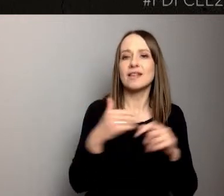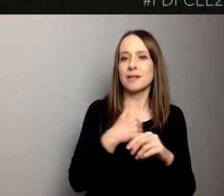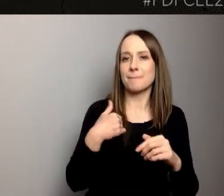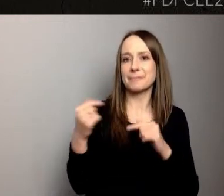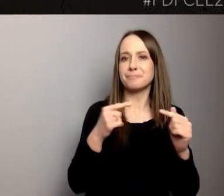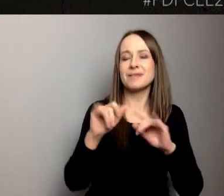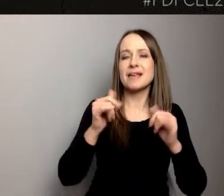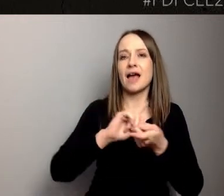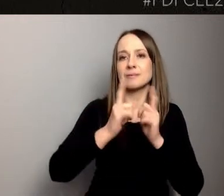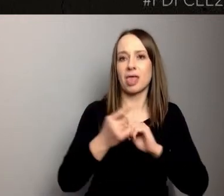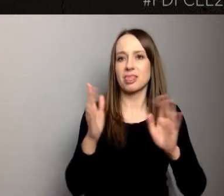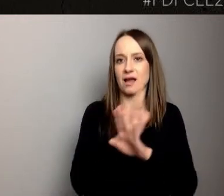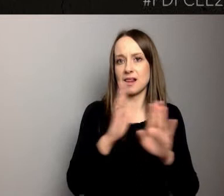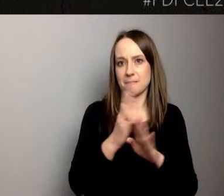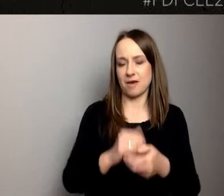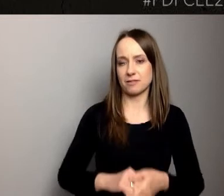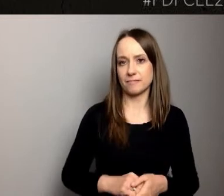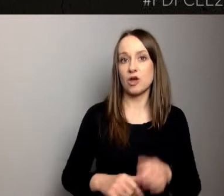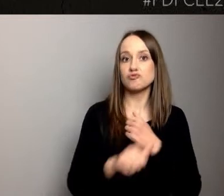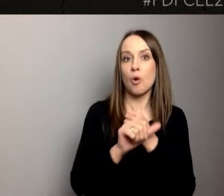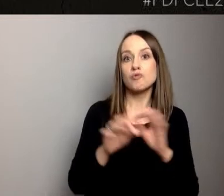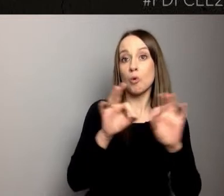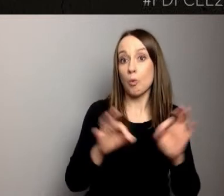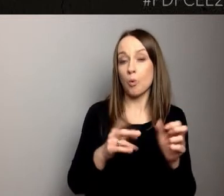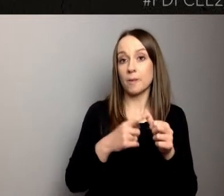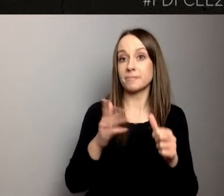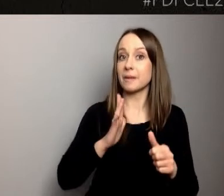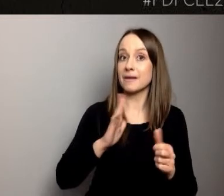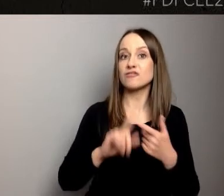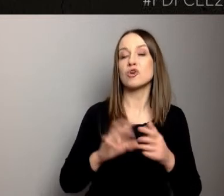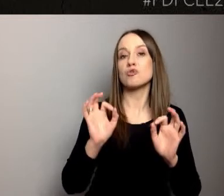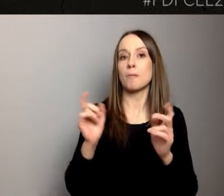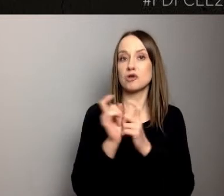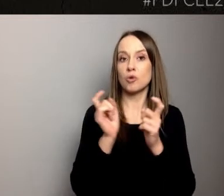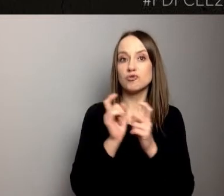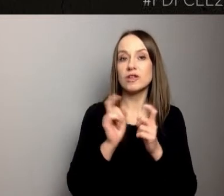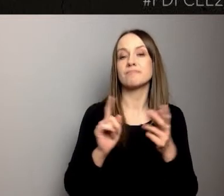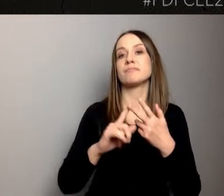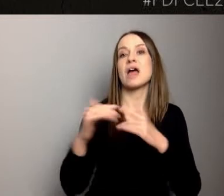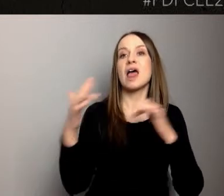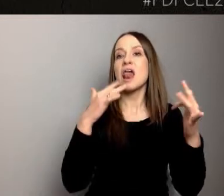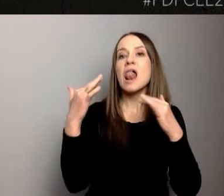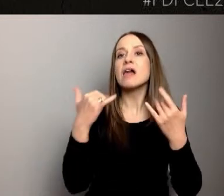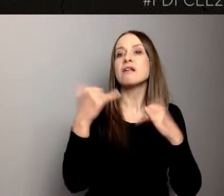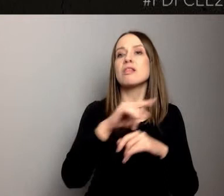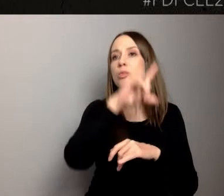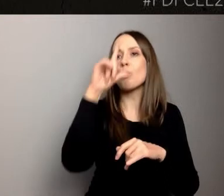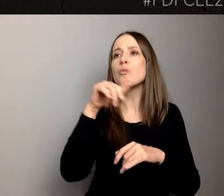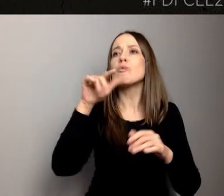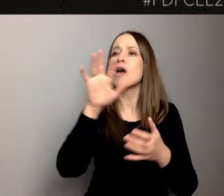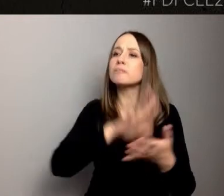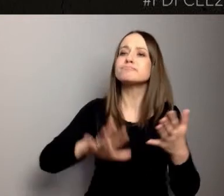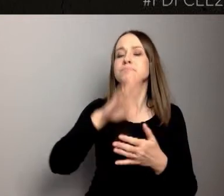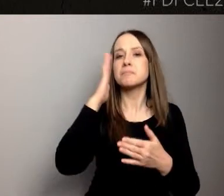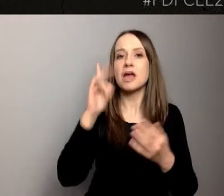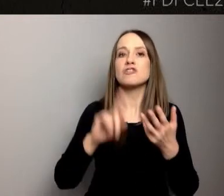Czyli mowa w ogóle o bezpieczeństwie, o dobrym sąsiedztwie, o relacji z innymi mieszkańcami, też właśnie o zieleni, czy ona